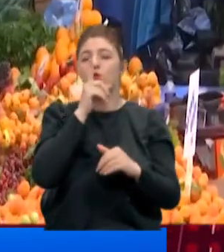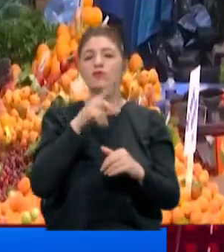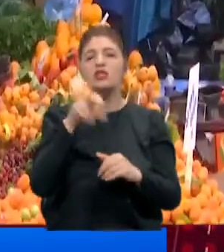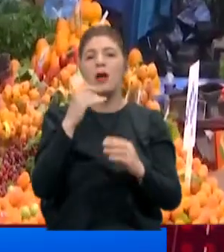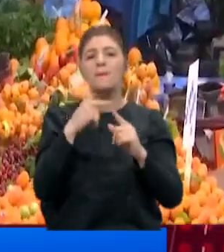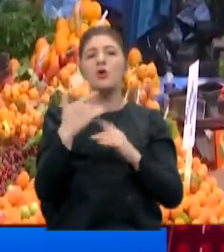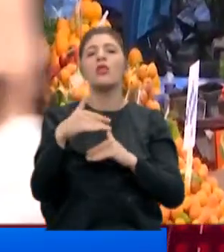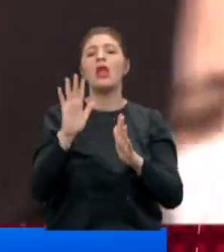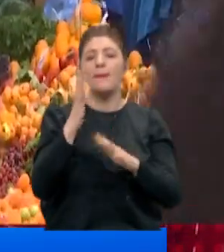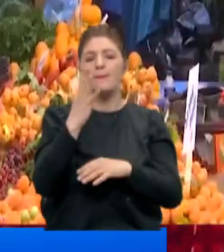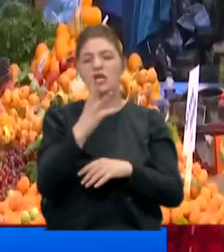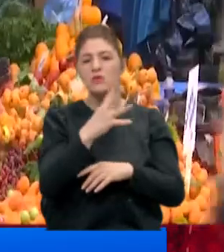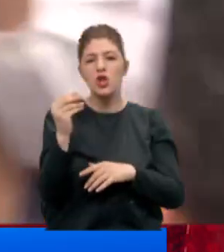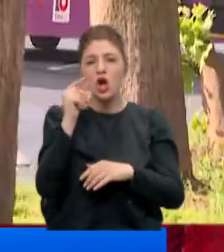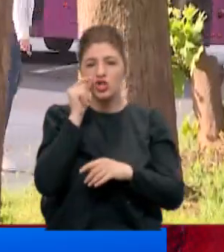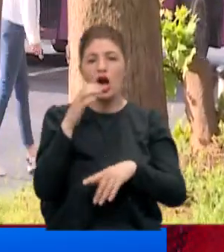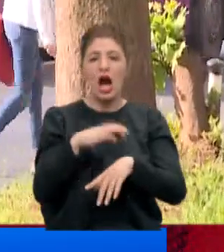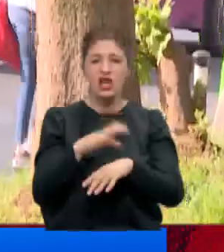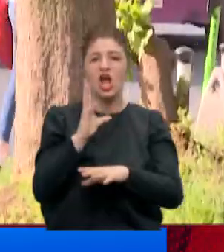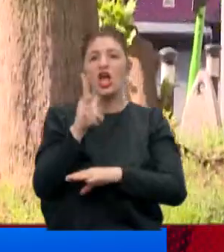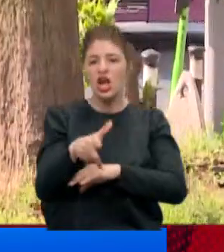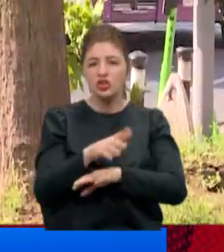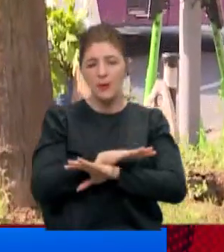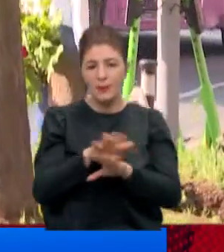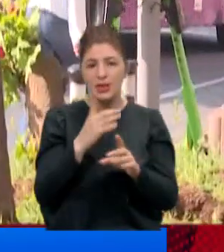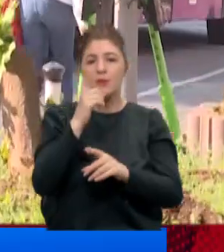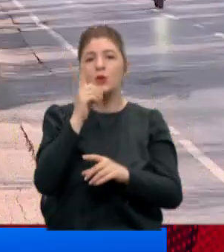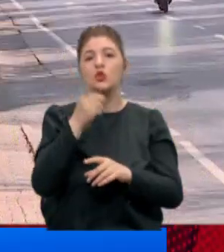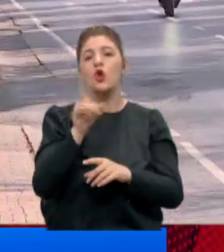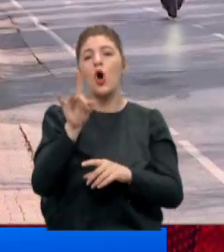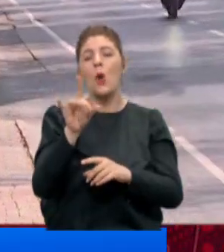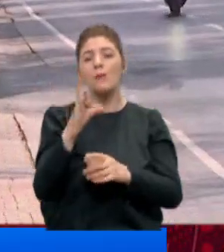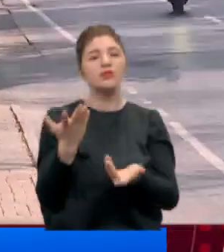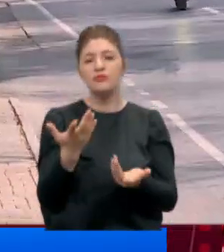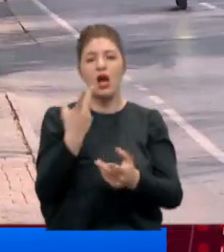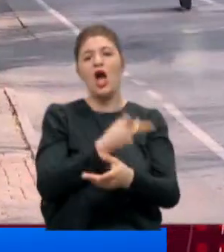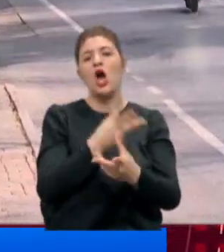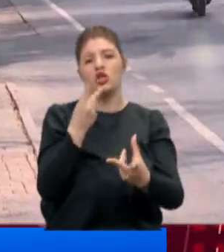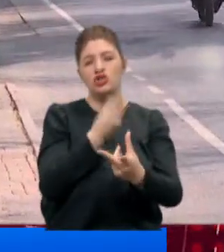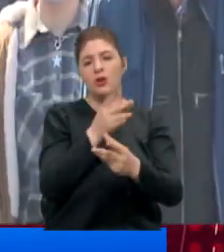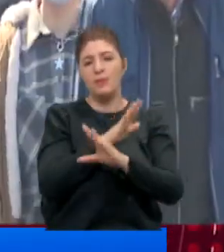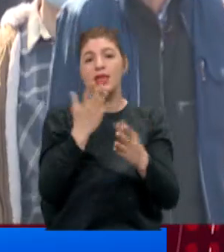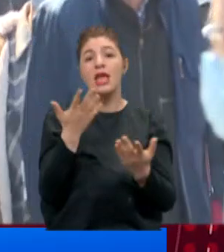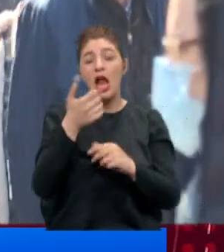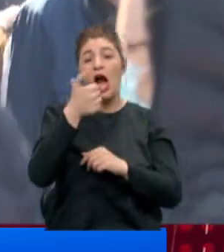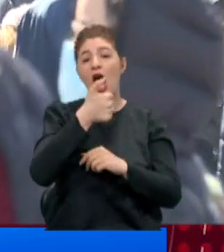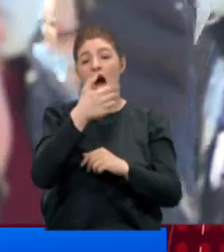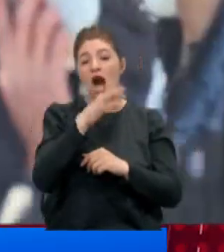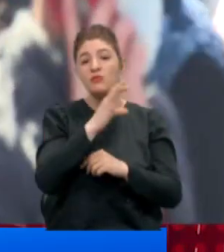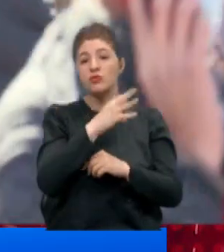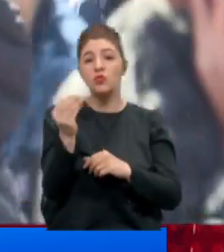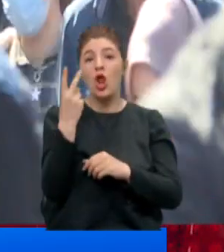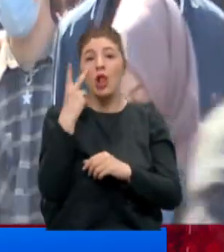Çünkü bir 5 milyon kişi hastalığı geçirdi. Bir %15 kadarımız da aşılandı. Yani 60 milyon